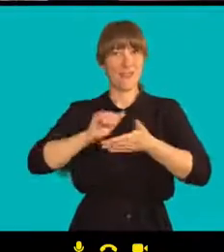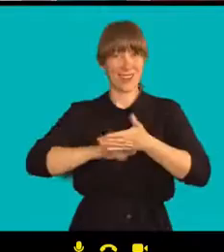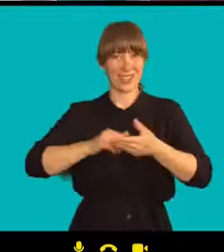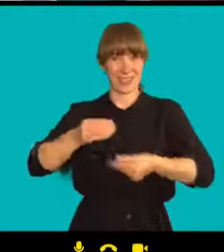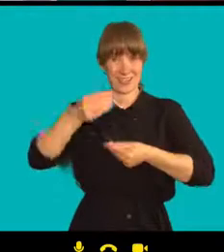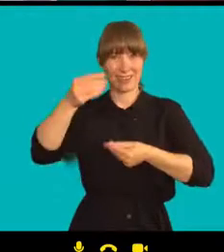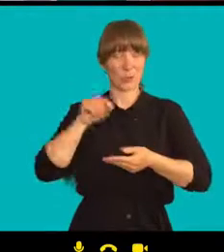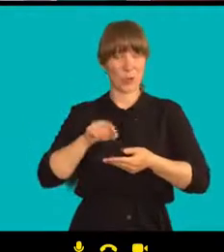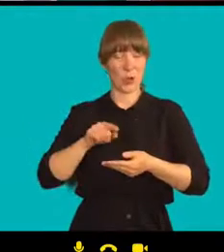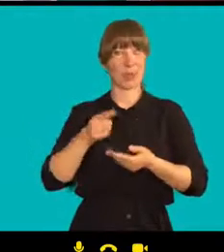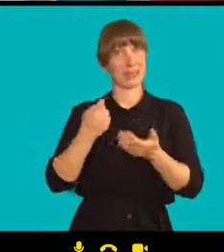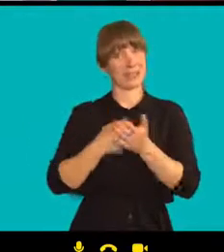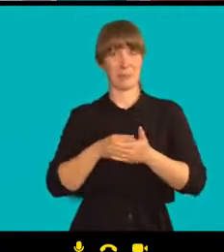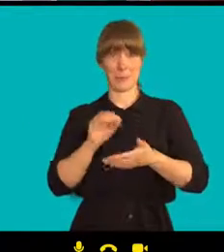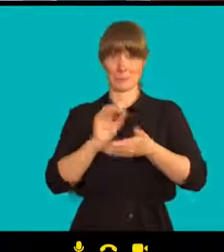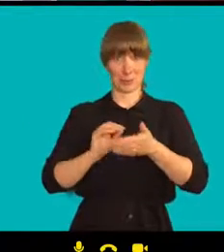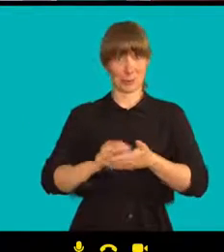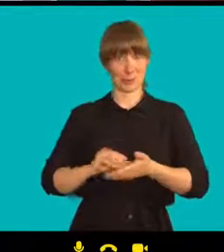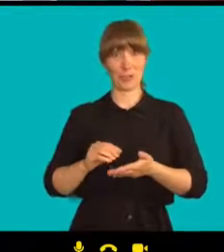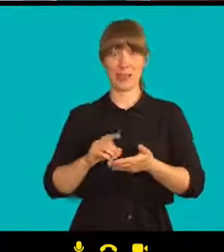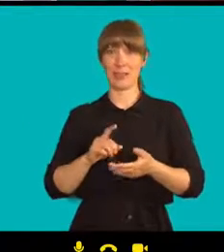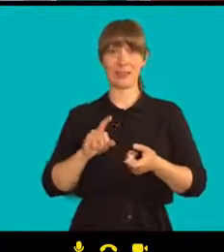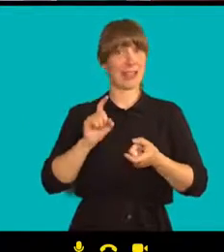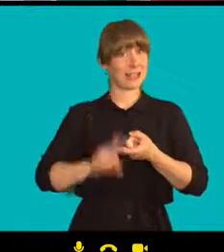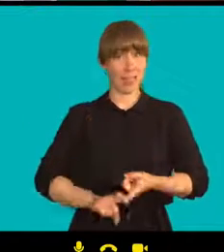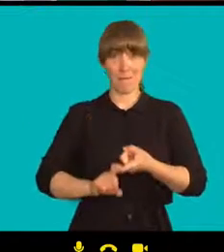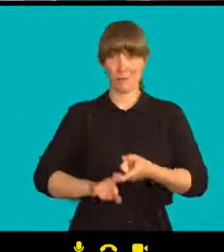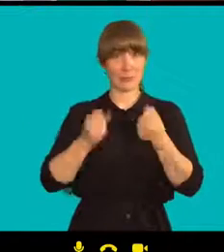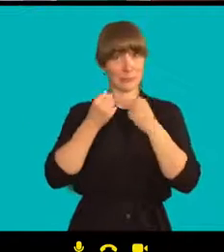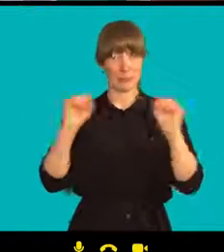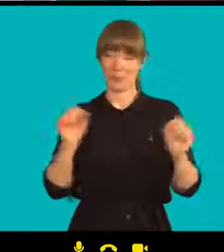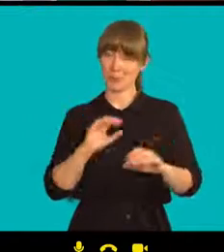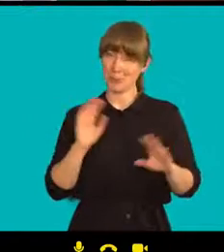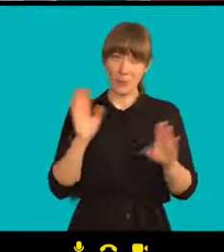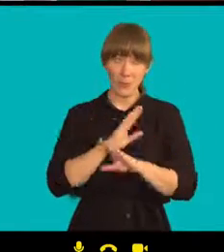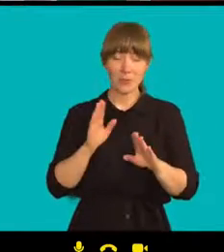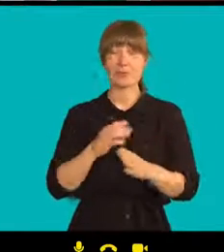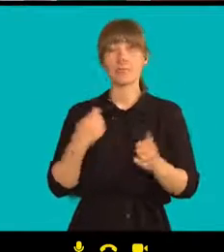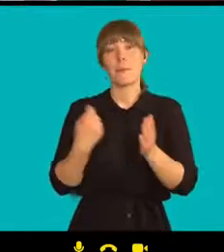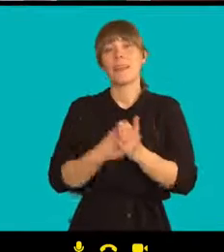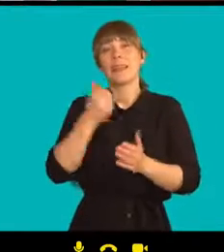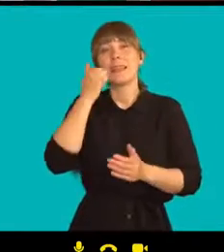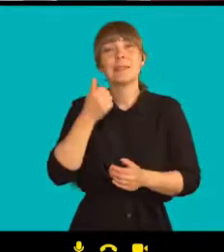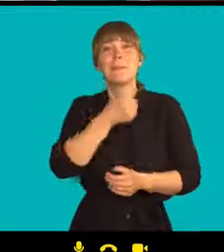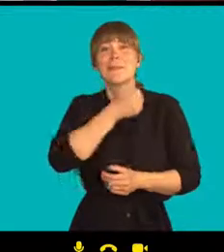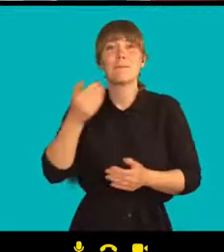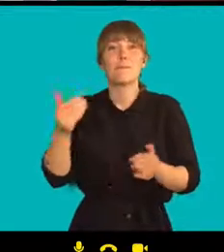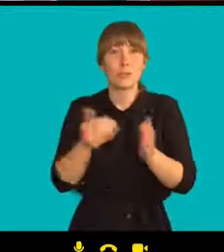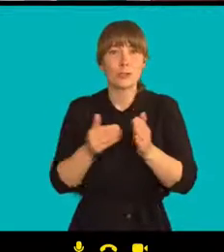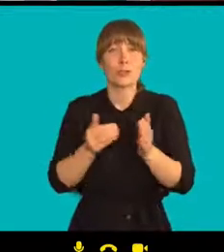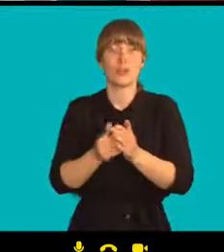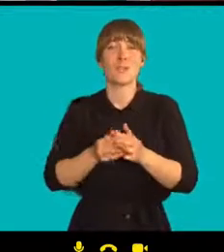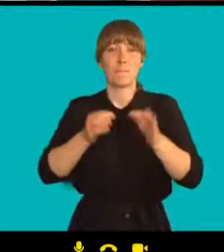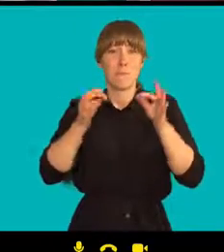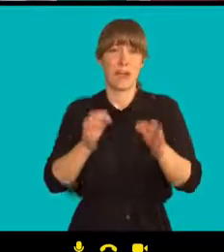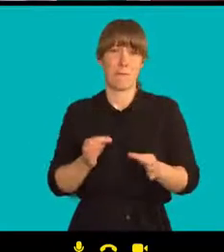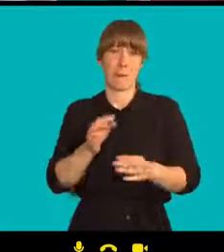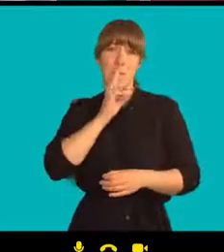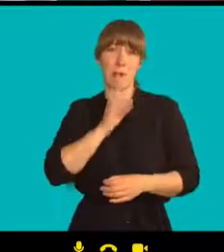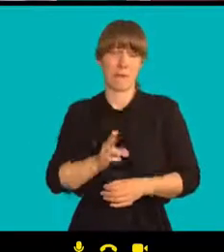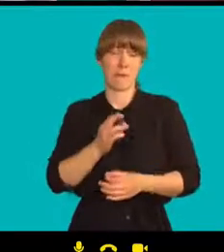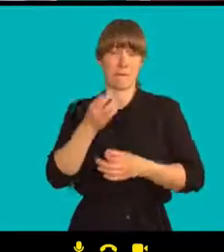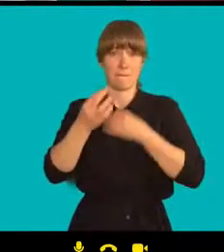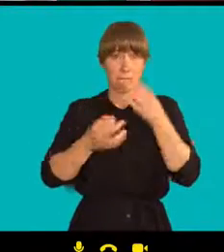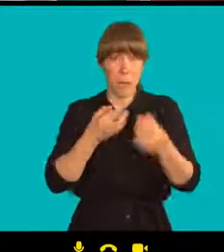lidé potřebují informace a pak by se mohly rozhodnout, samozřejmě. A pak samozřejmě k tomu potřebujeme ještě